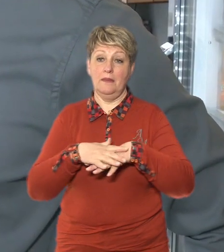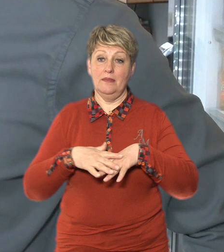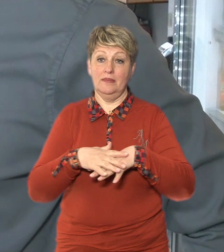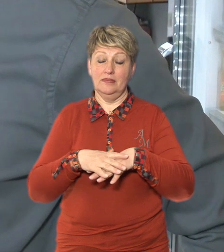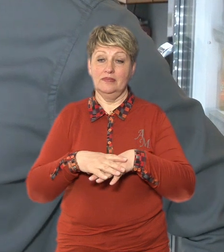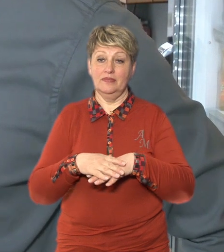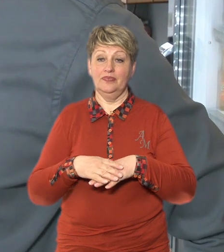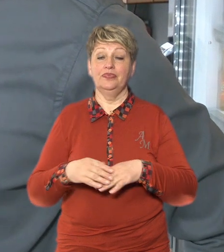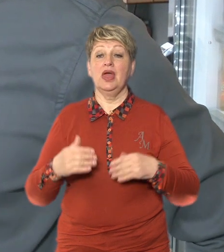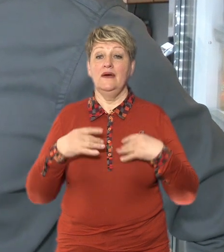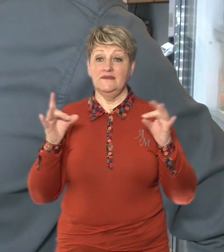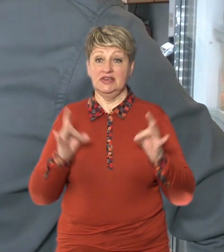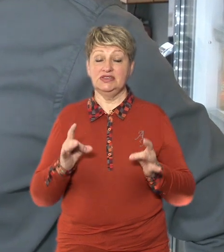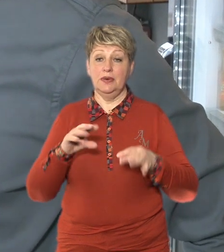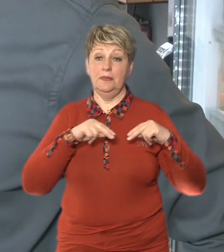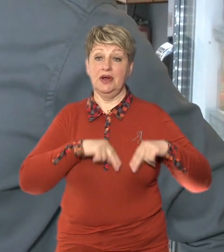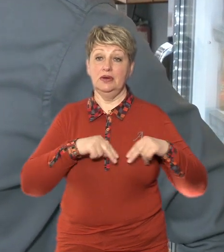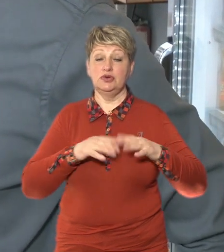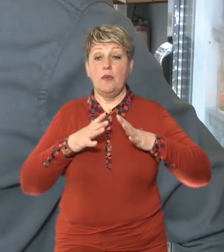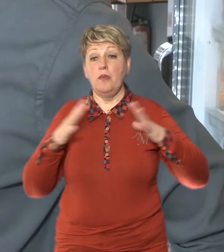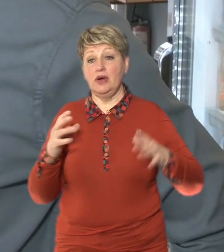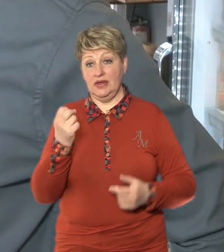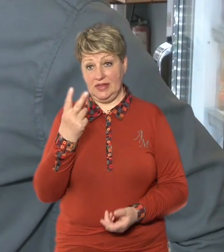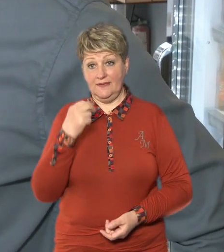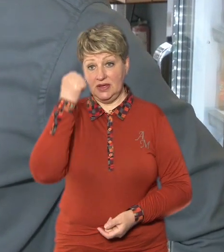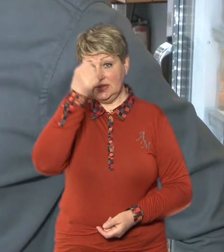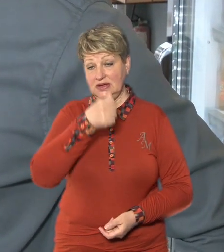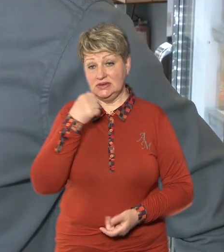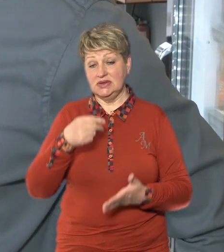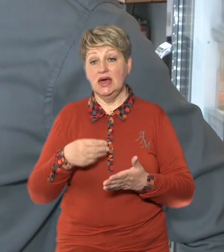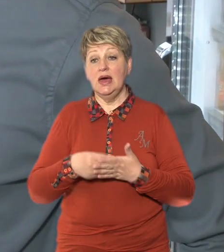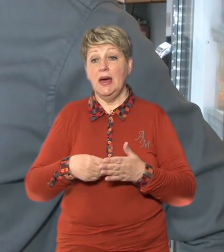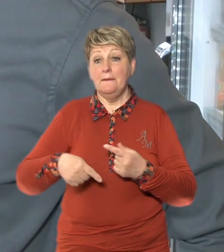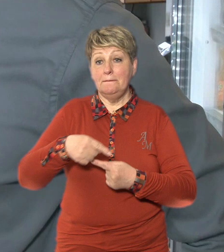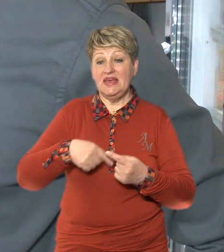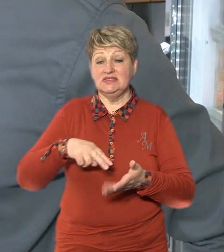«Сварі» я працюю вже більше 12 років Тому, в принципі, бізнес-плани,